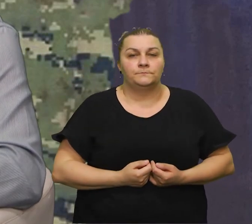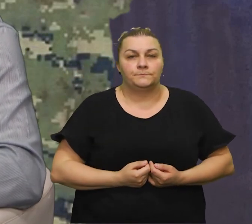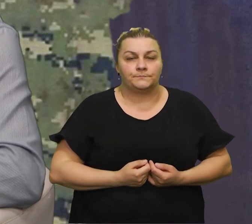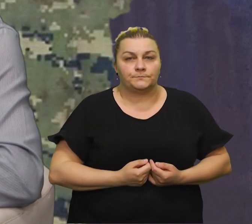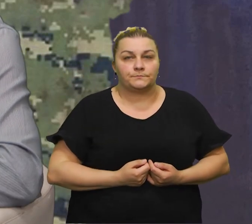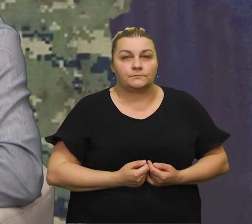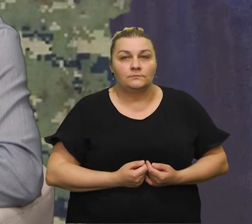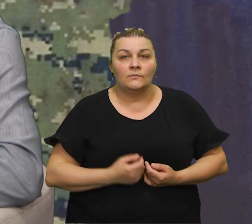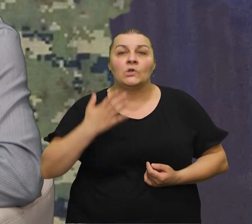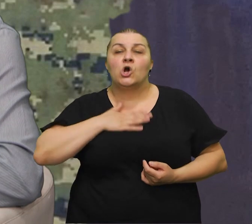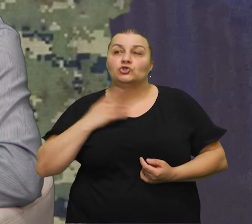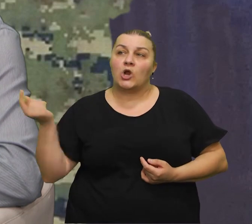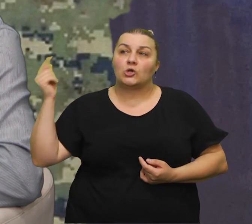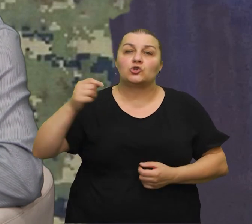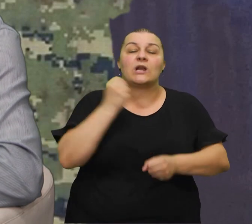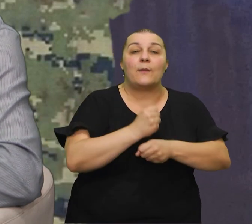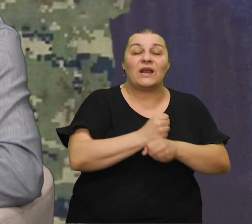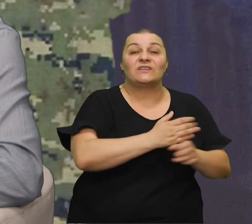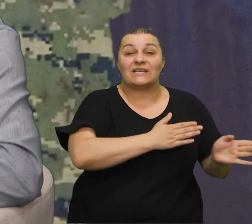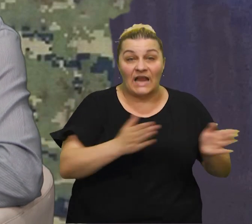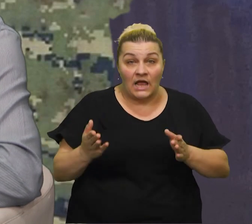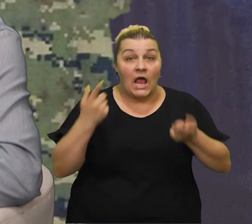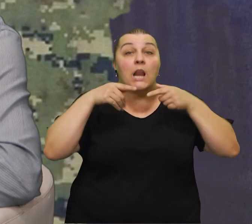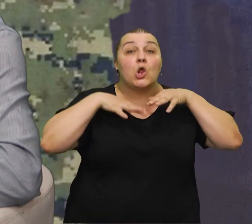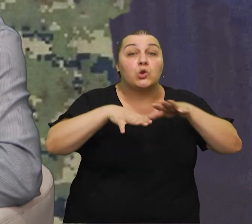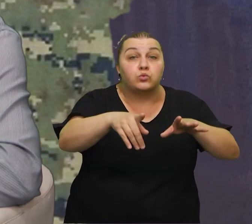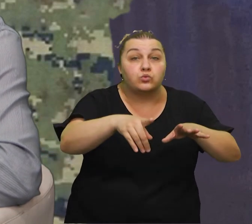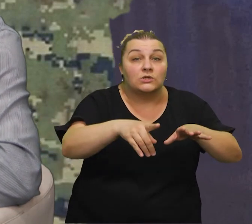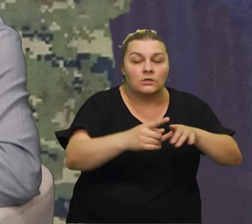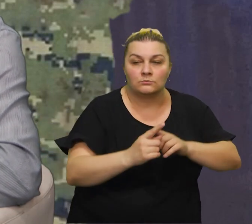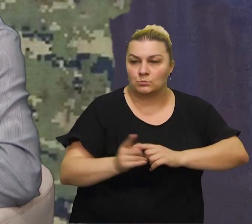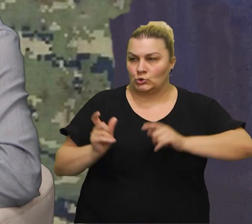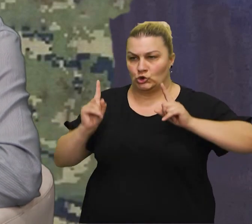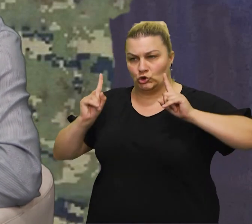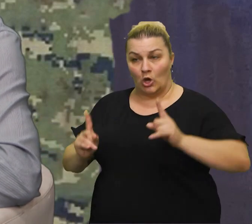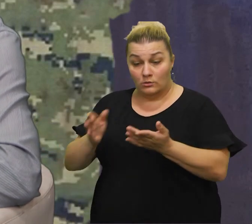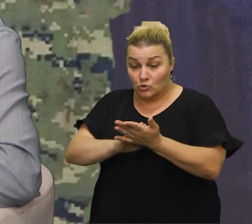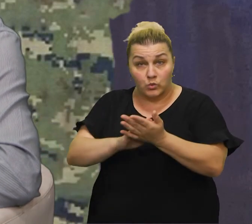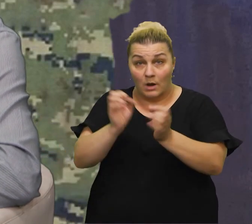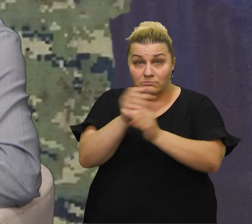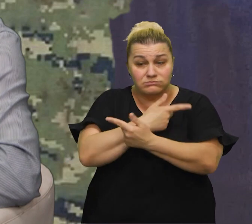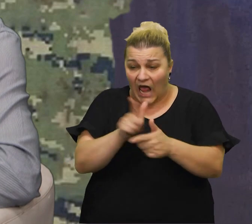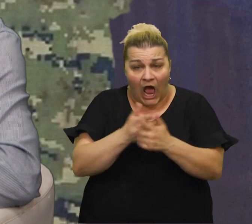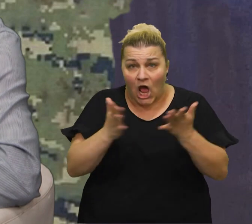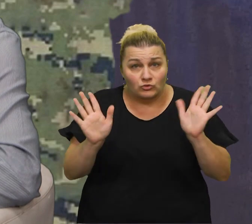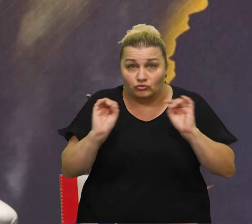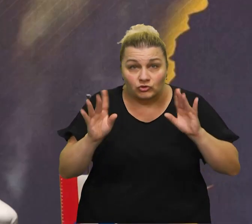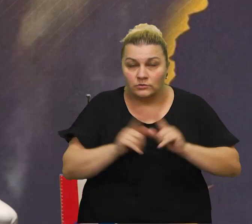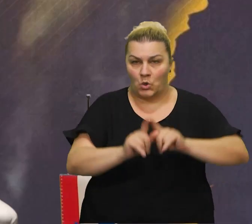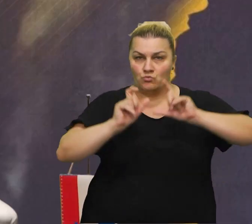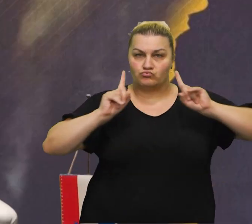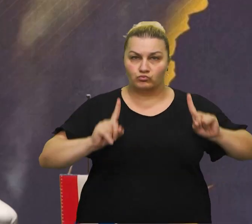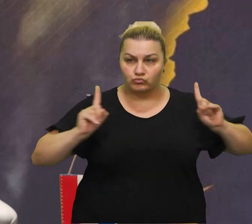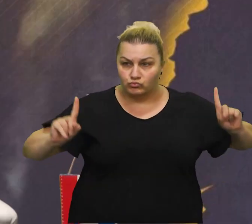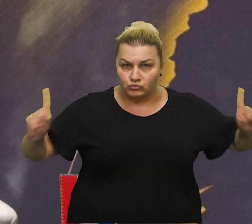praviti red, međutim, goloruh narod staje i zaustavlja transportere. Pa to je nam bilo